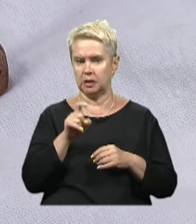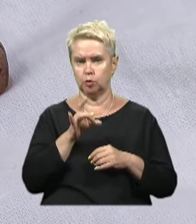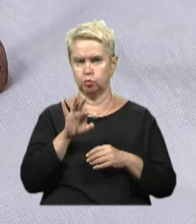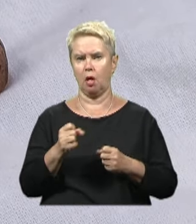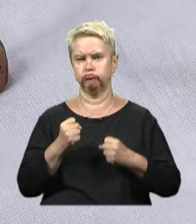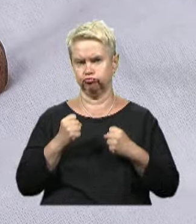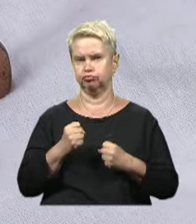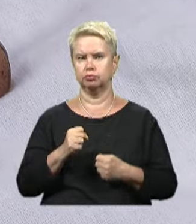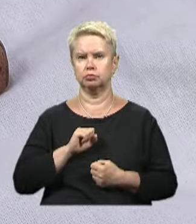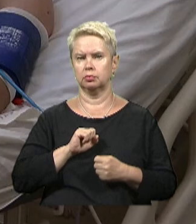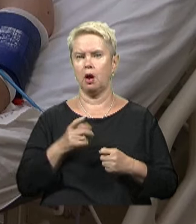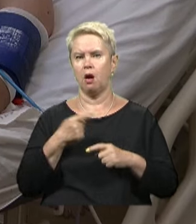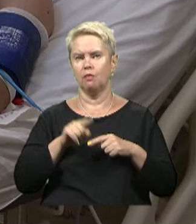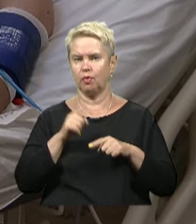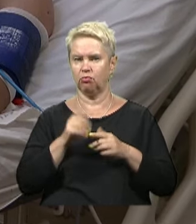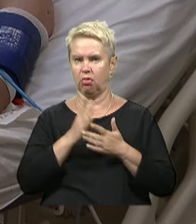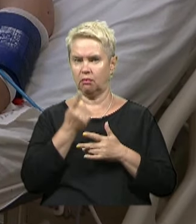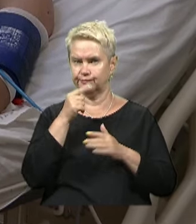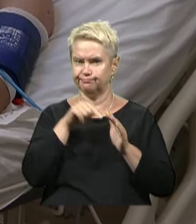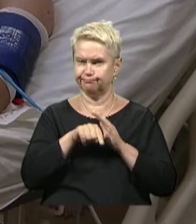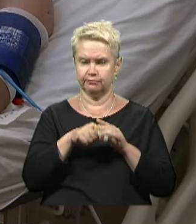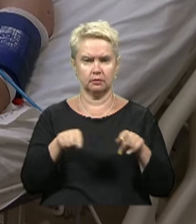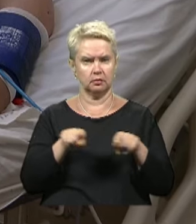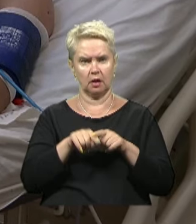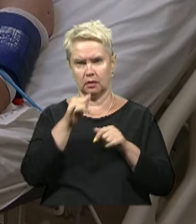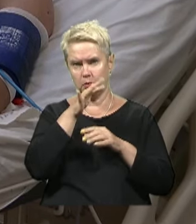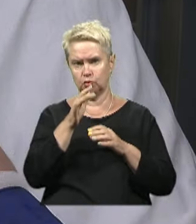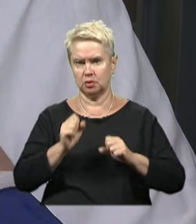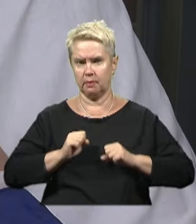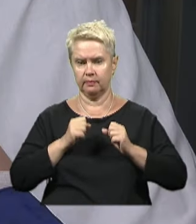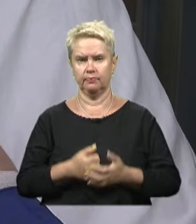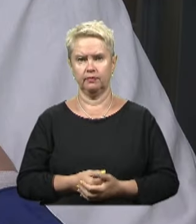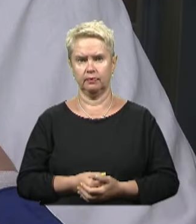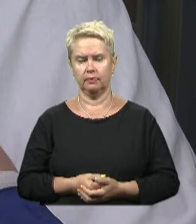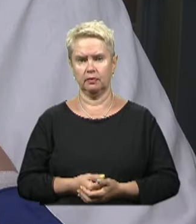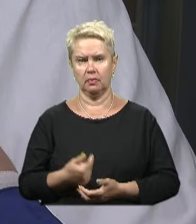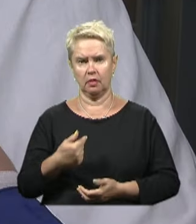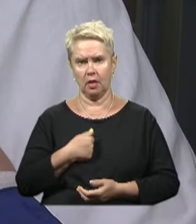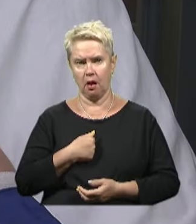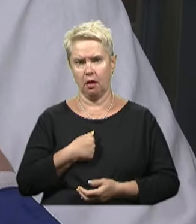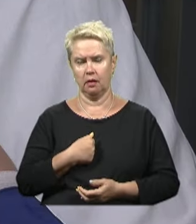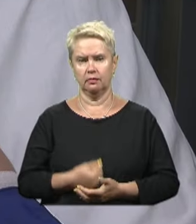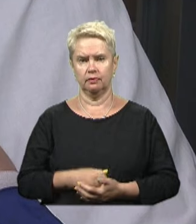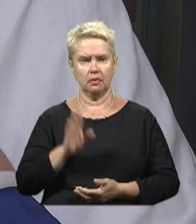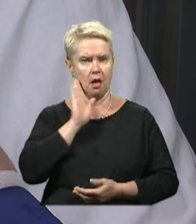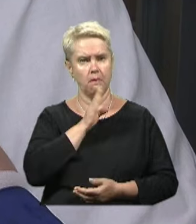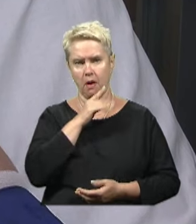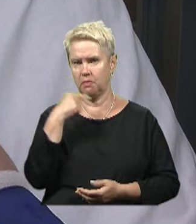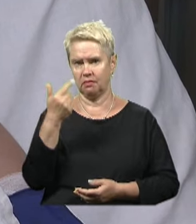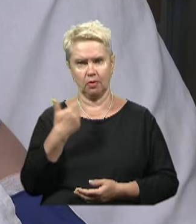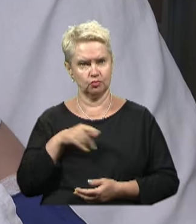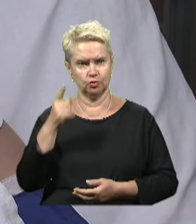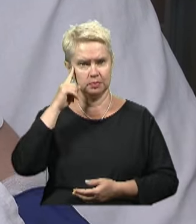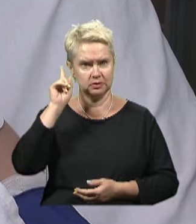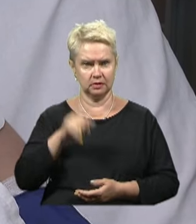тримається мужньо, кажуть медики. Проте є одна річ, на яку так і не може наважитись. Я мамі не говорив і не хочу, щоб